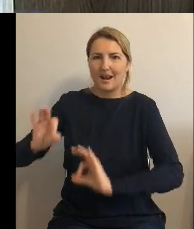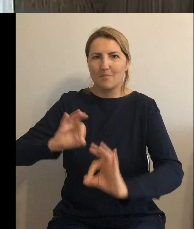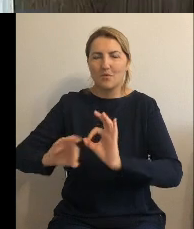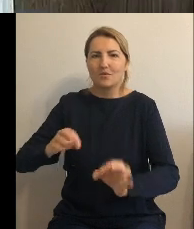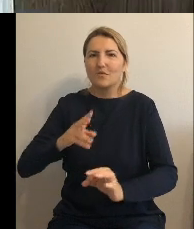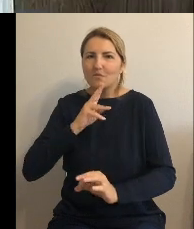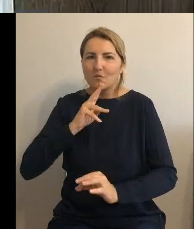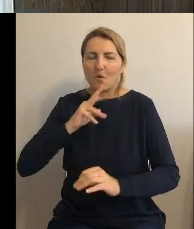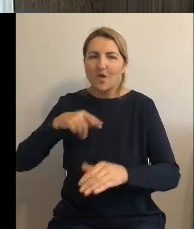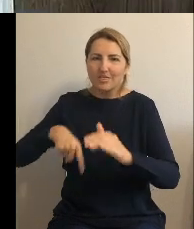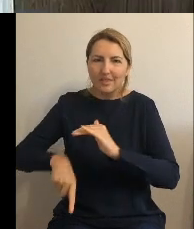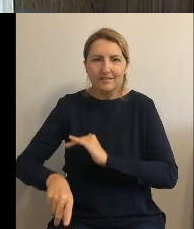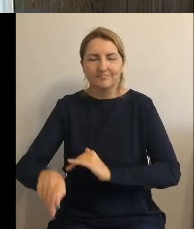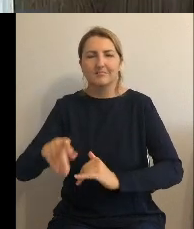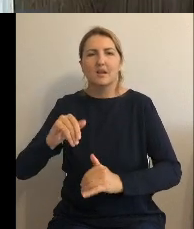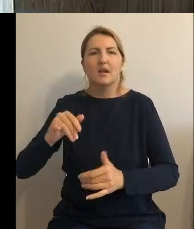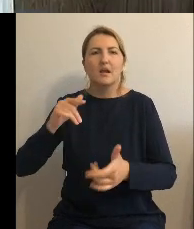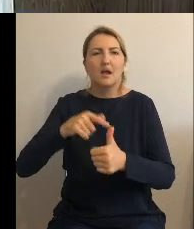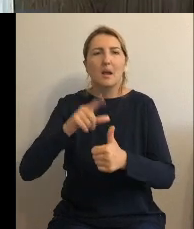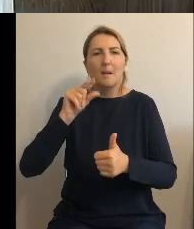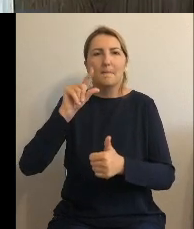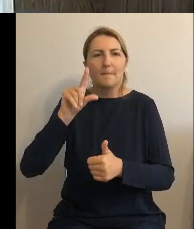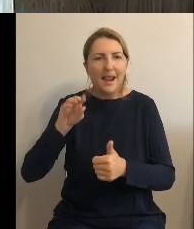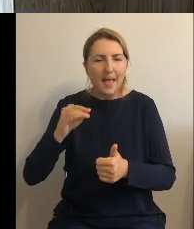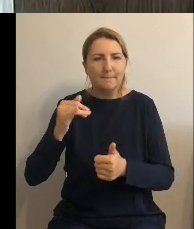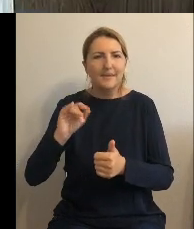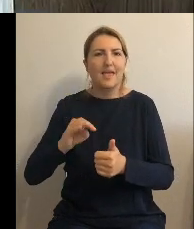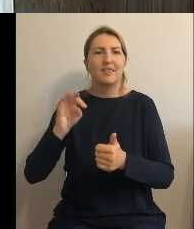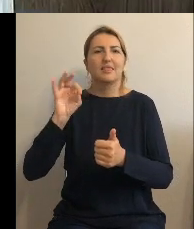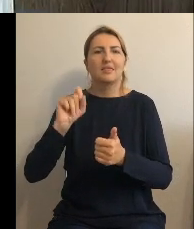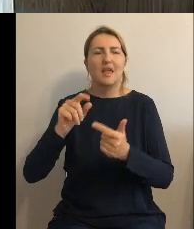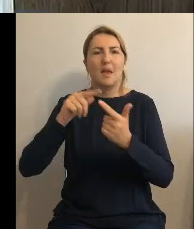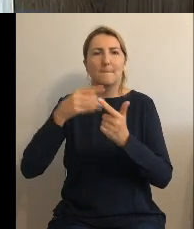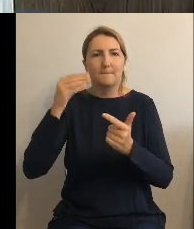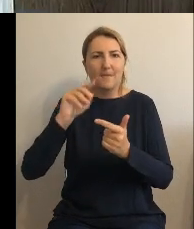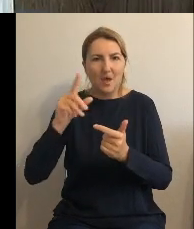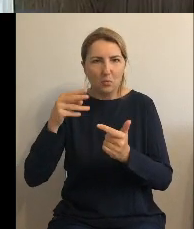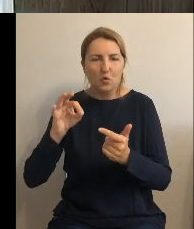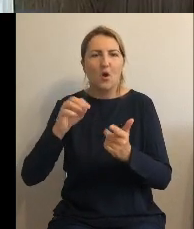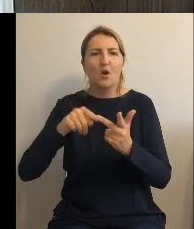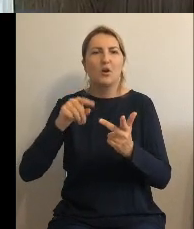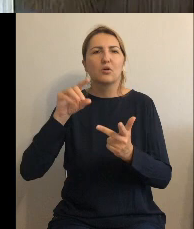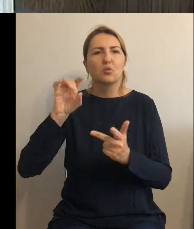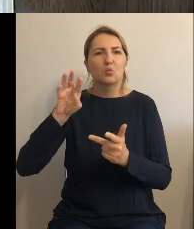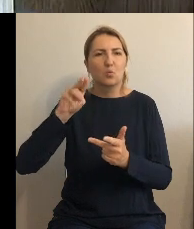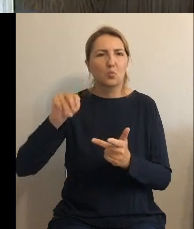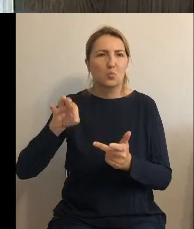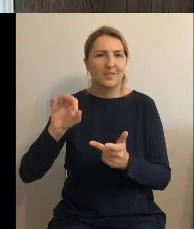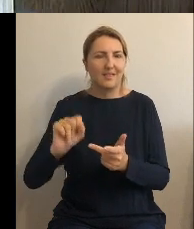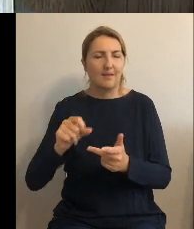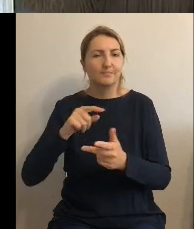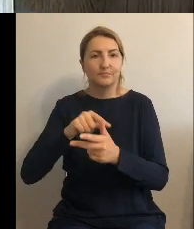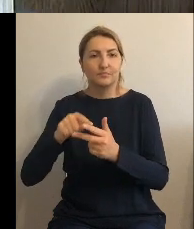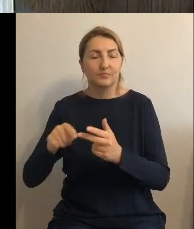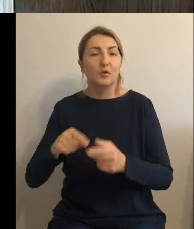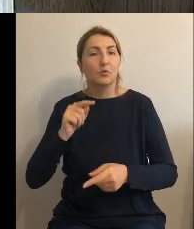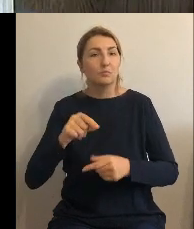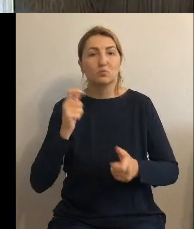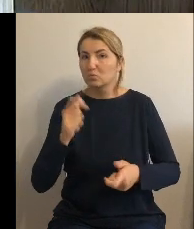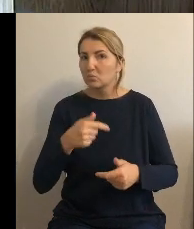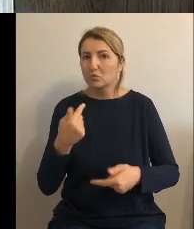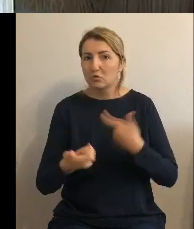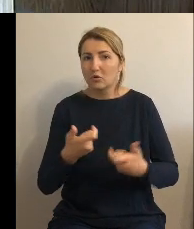plemiętach, w mełnie i w grucie. Te projekty będą, znaczy muszą być zrobione w